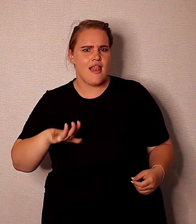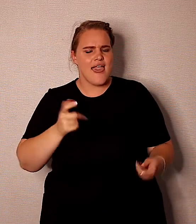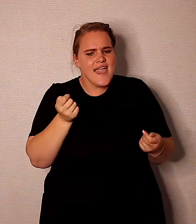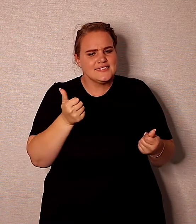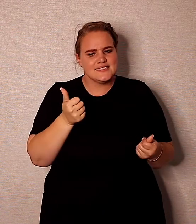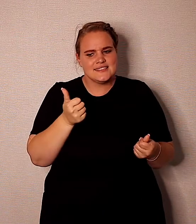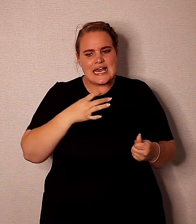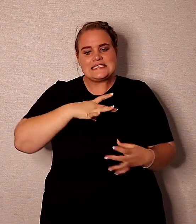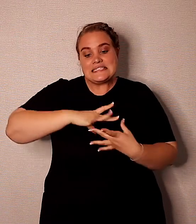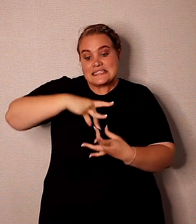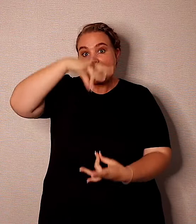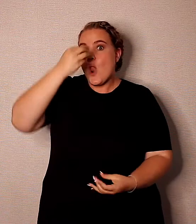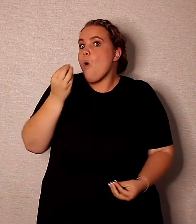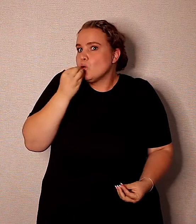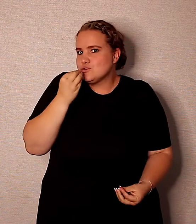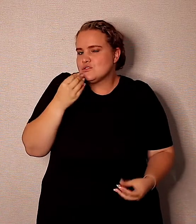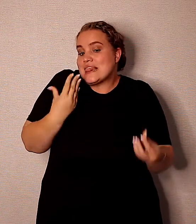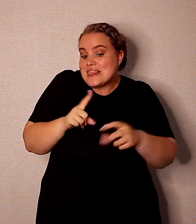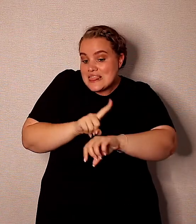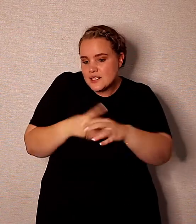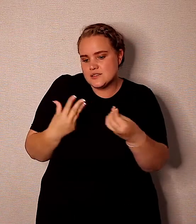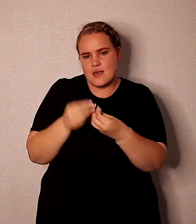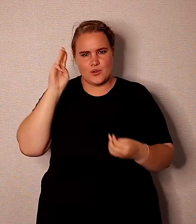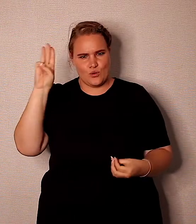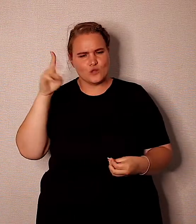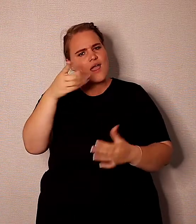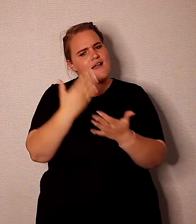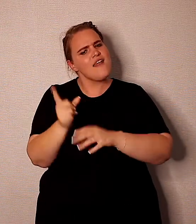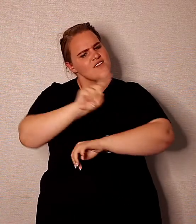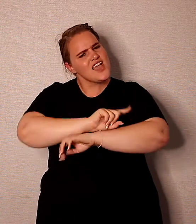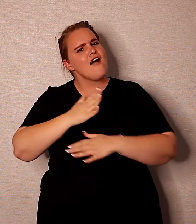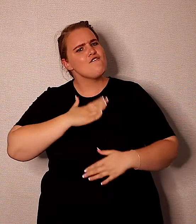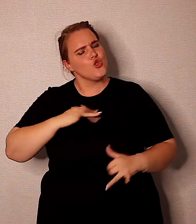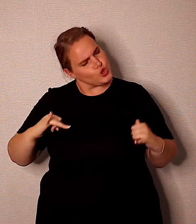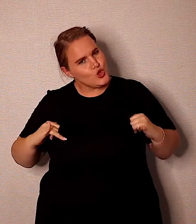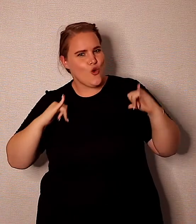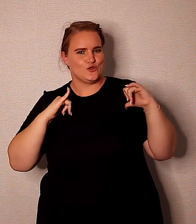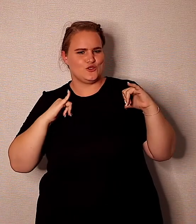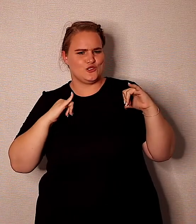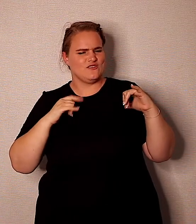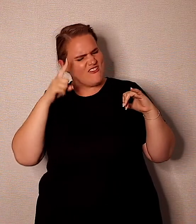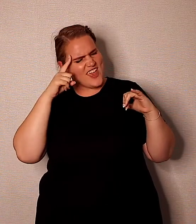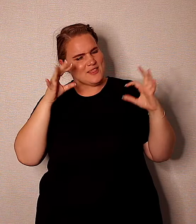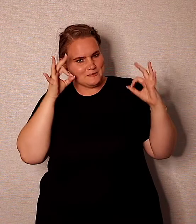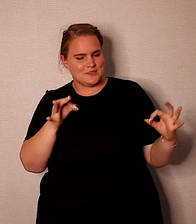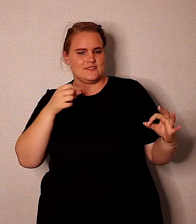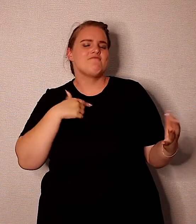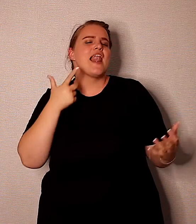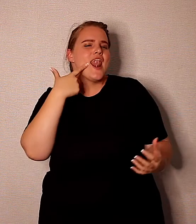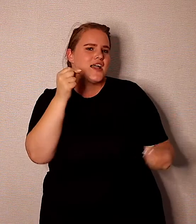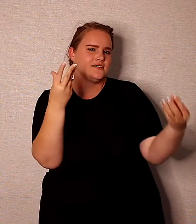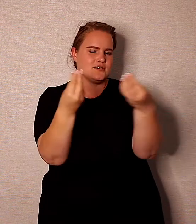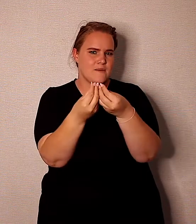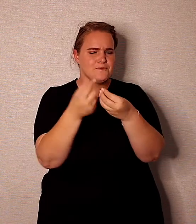siels kost, ek het lis om tijdstam te spandeer saam met die heren. So jy kan vandag eindelijk trots voel en sê, weet jy wat, het is vir lekker